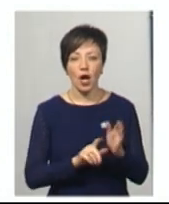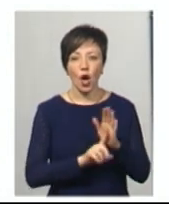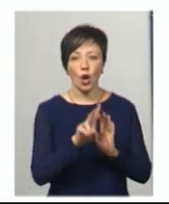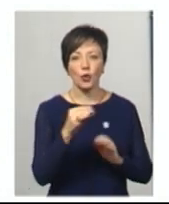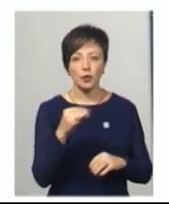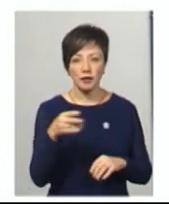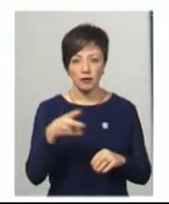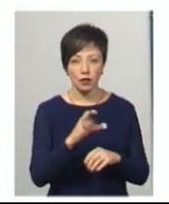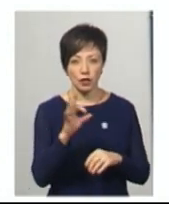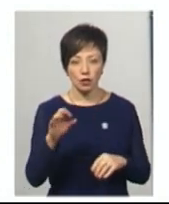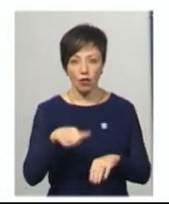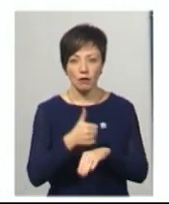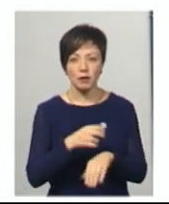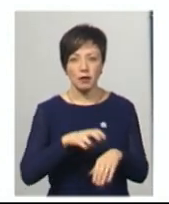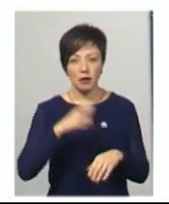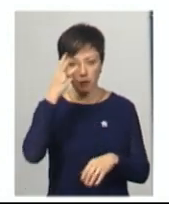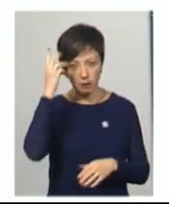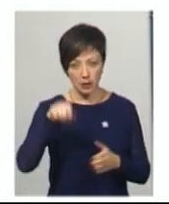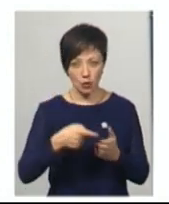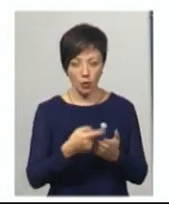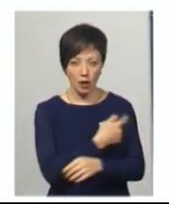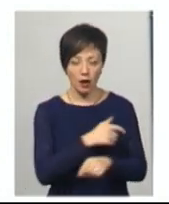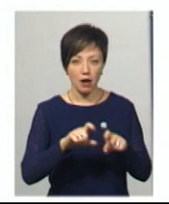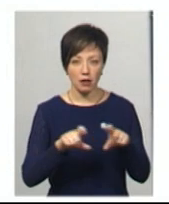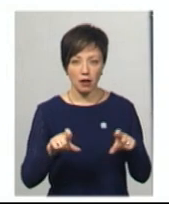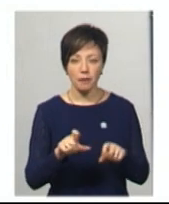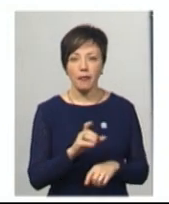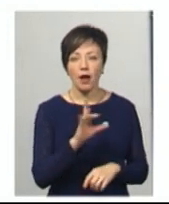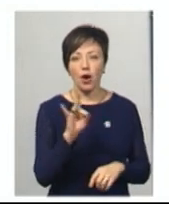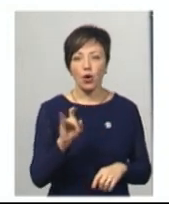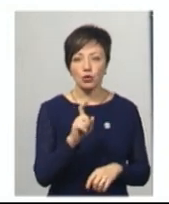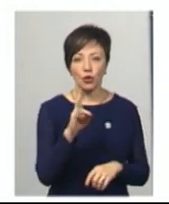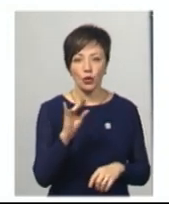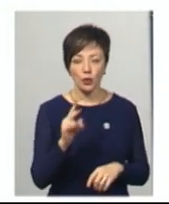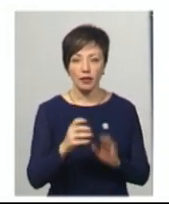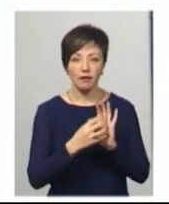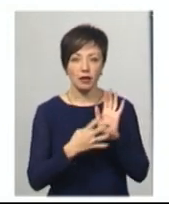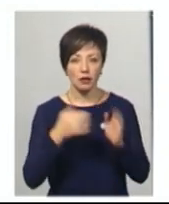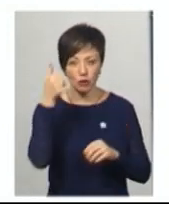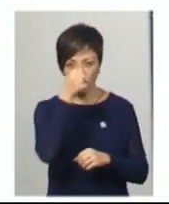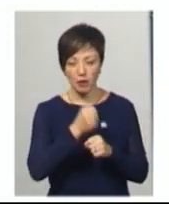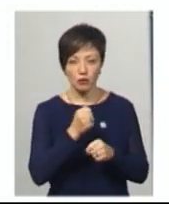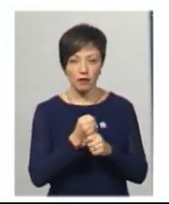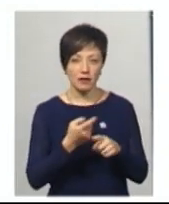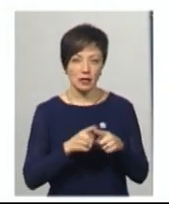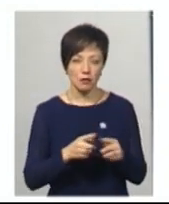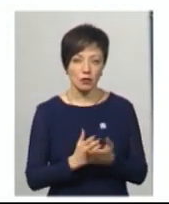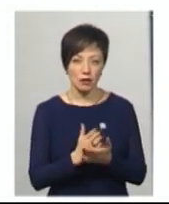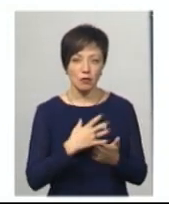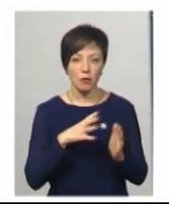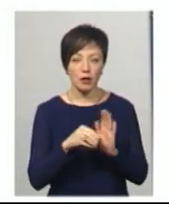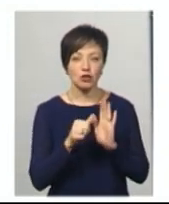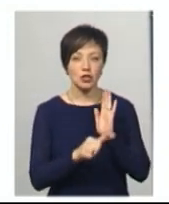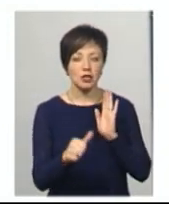2000-го – головним лікарем Хмельницької міської лікарні. Володимир Розгонюк майже 19 років працював на цій посаді, помер у вісті